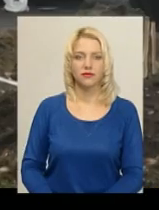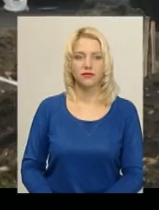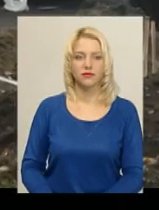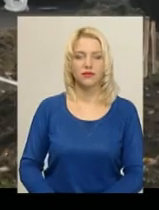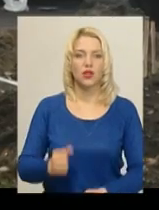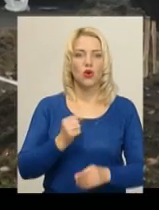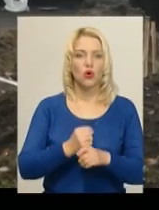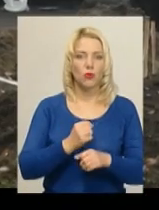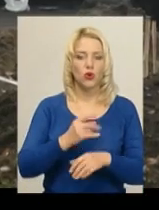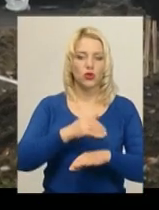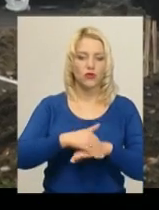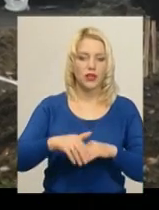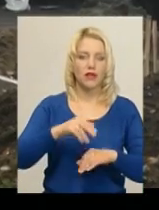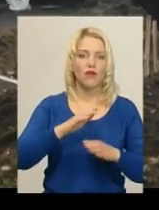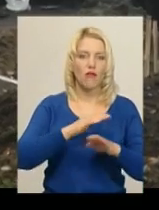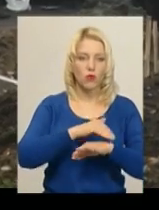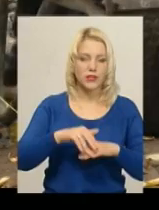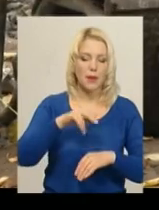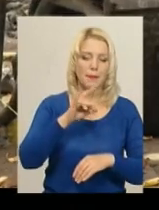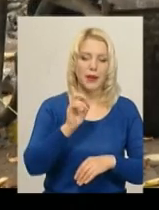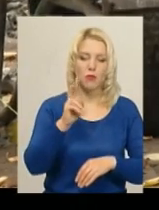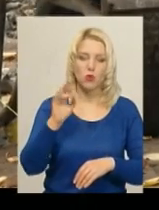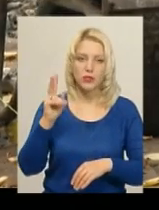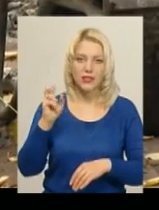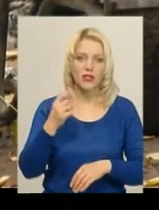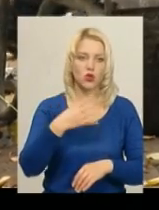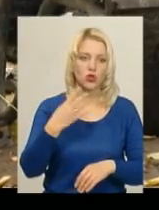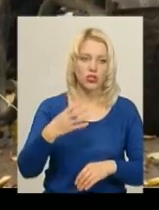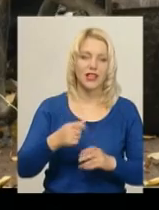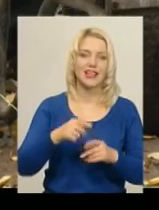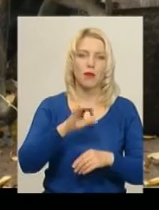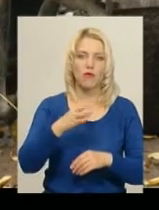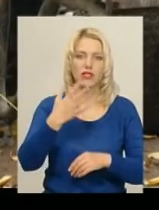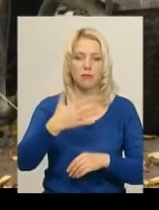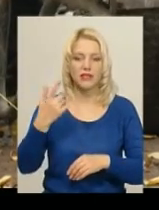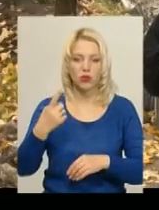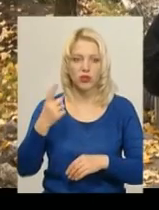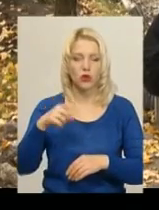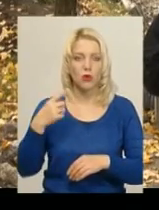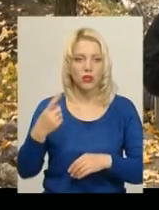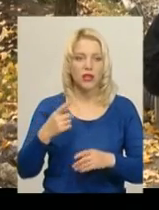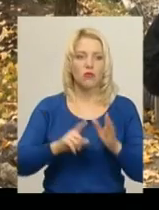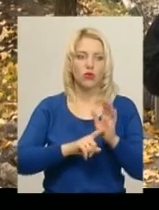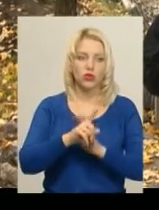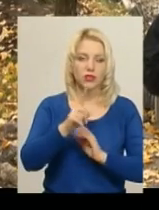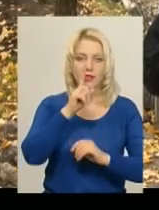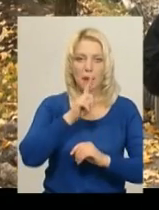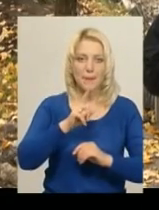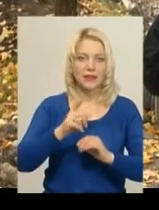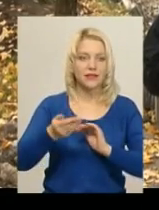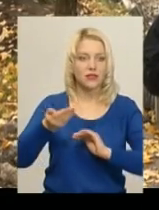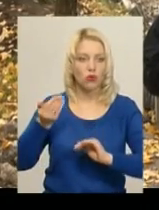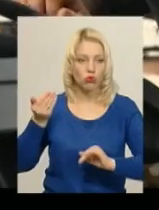Роботи у дворі на Прибузькій 44 та Трембовецькій 51, Дріподин розпочались місяць тому, каже директор фірми-підрядника